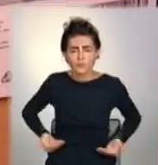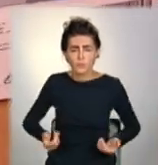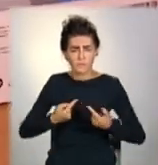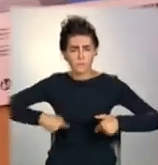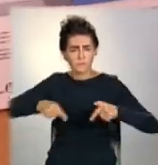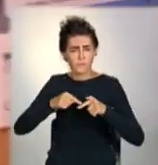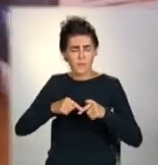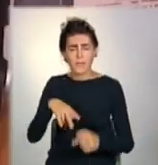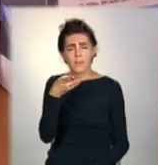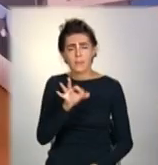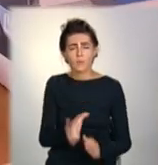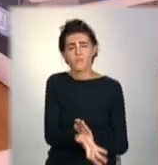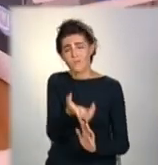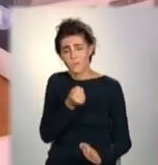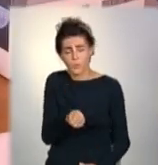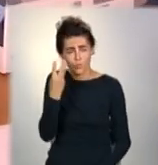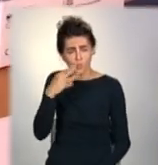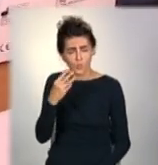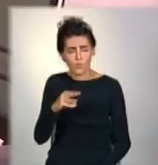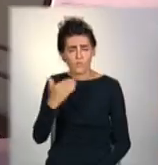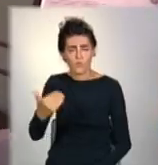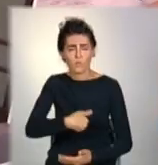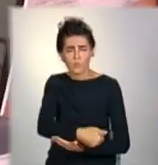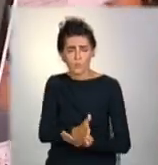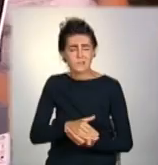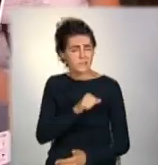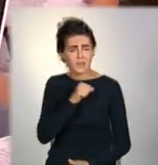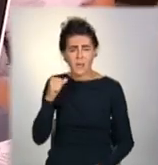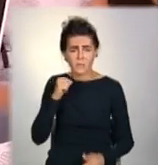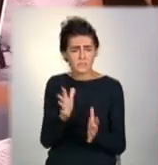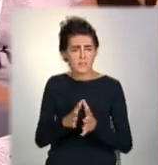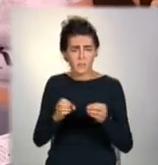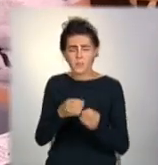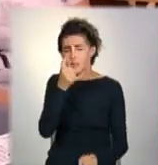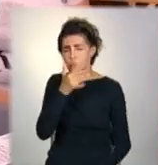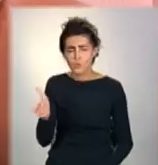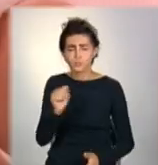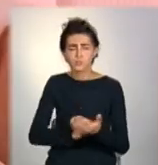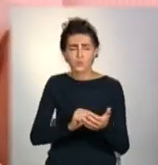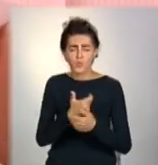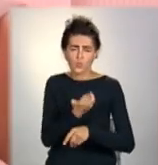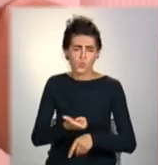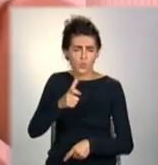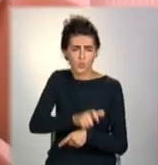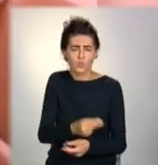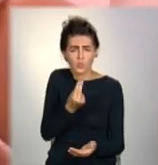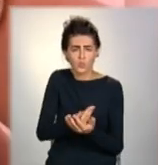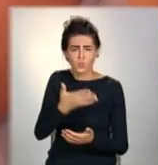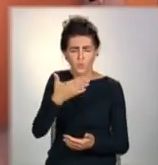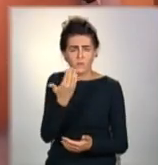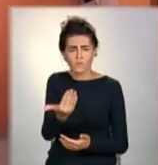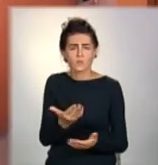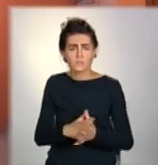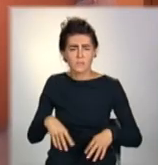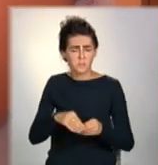Але придбати сучасні пристрої, самотужки, ярмоленки не змогли, бо занадто дорогі для пересічної